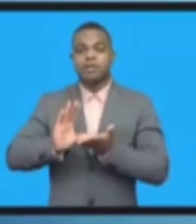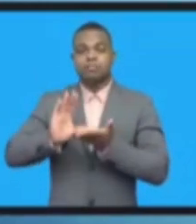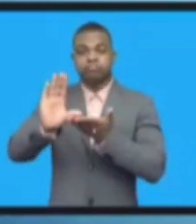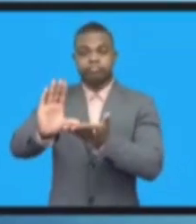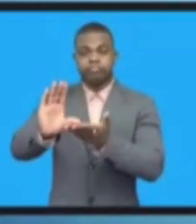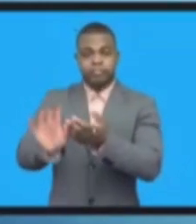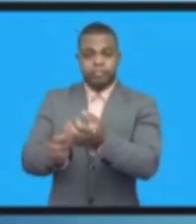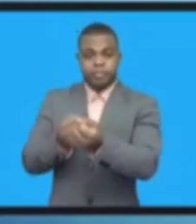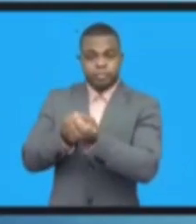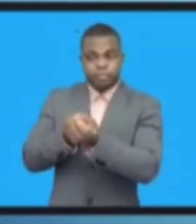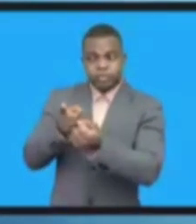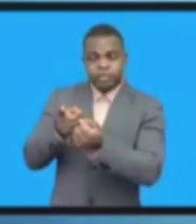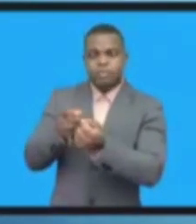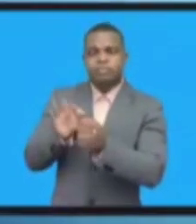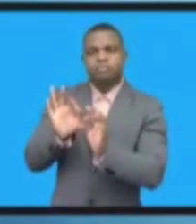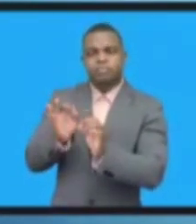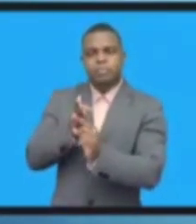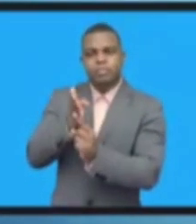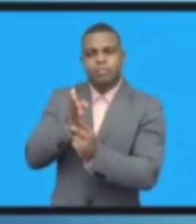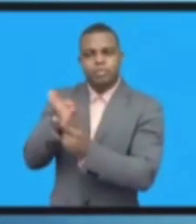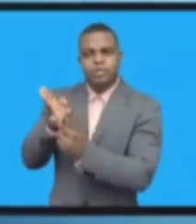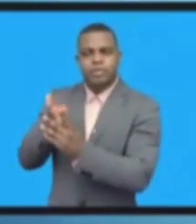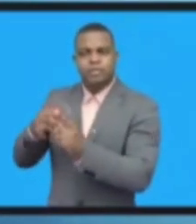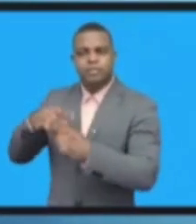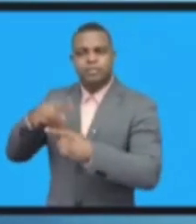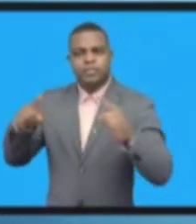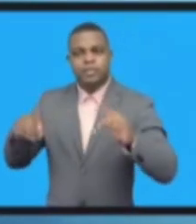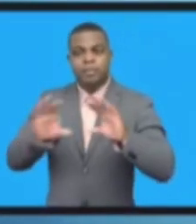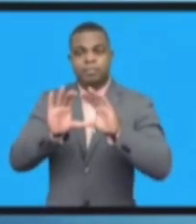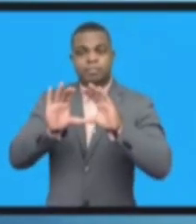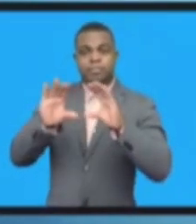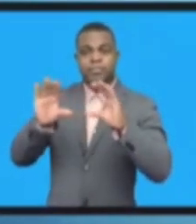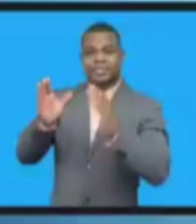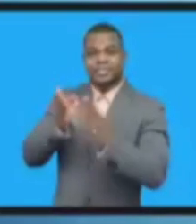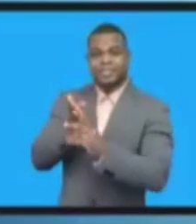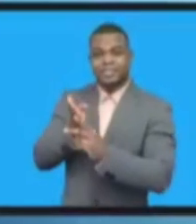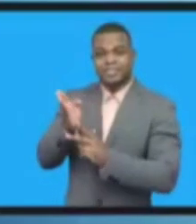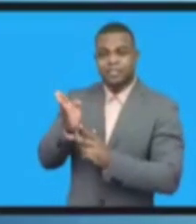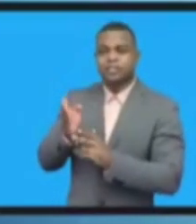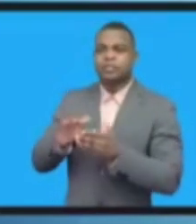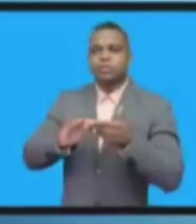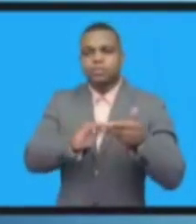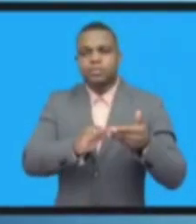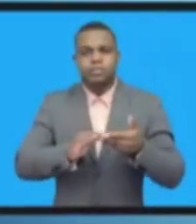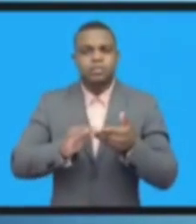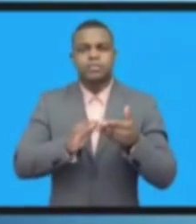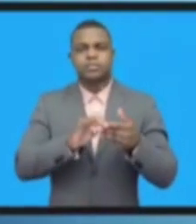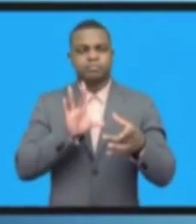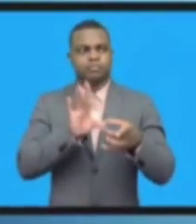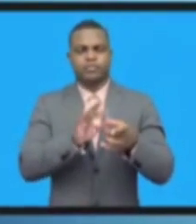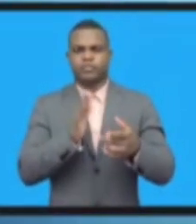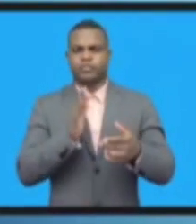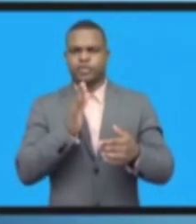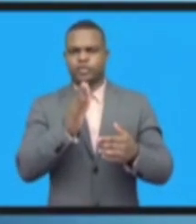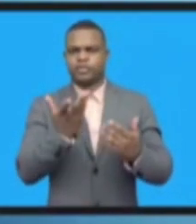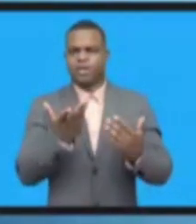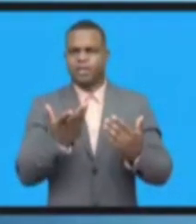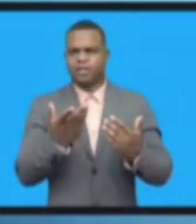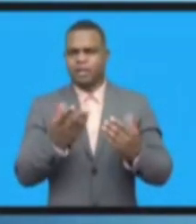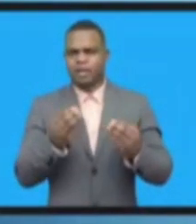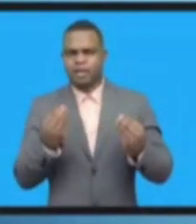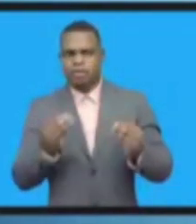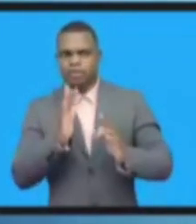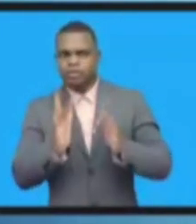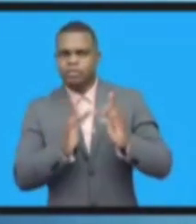других организаций, именно это может привлечь больше молодежи к участию в вопросах управления